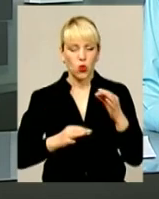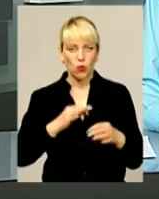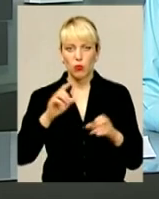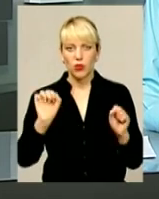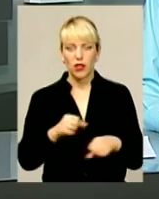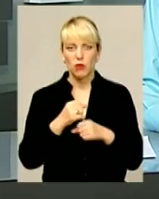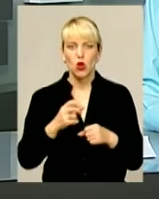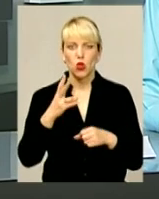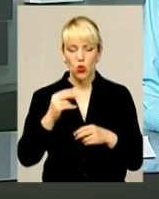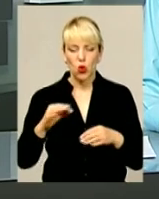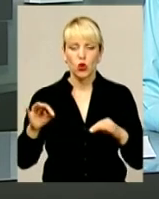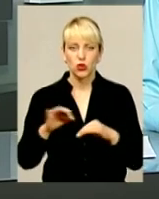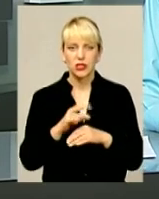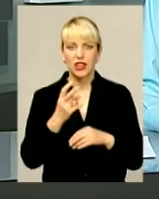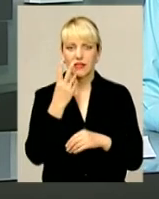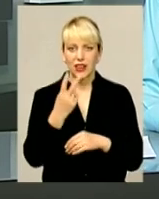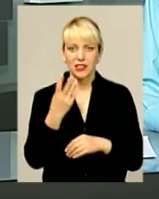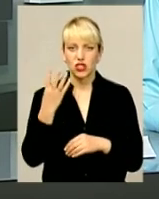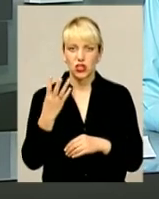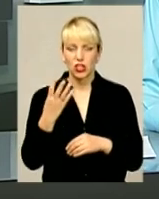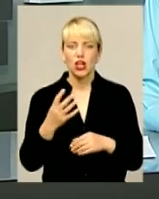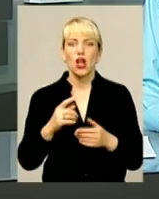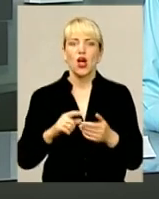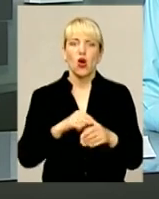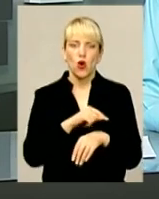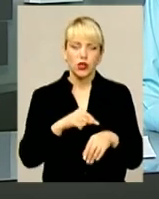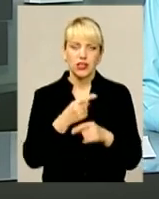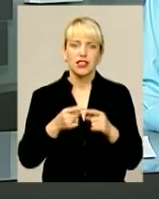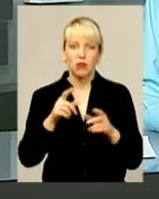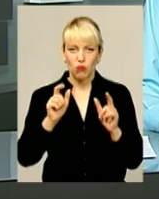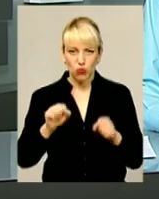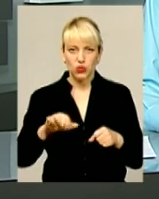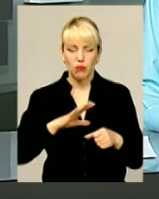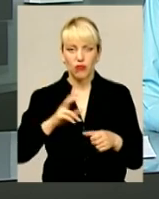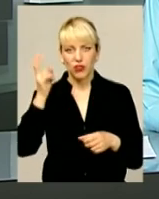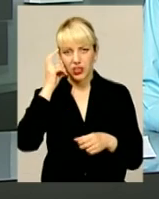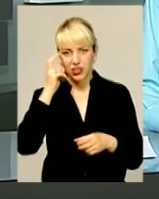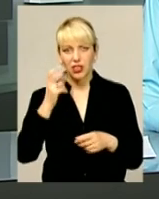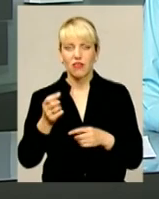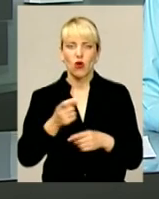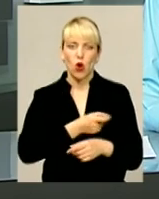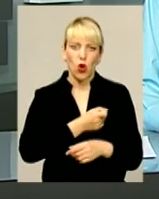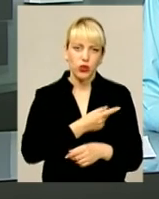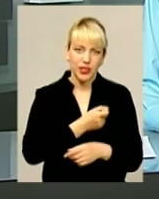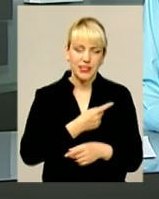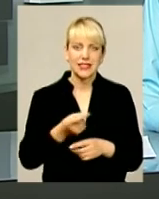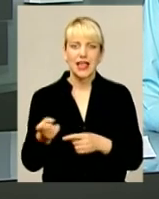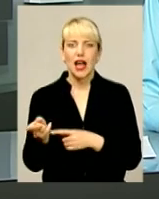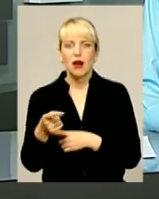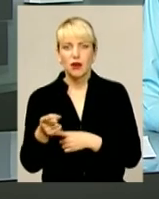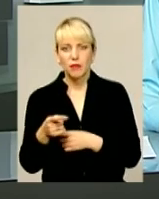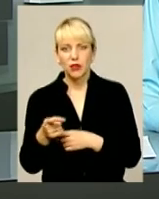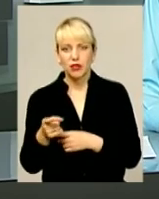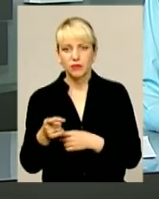Але стати подружжям за 24 години реально в столиці, Львові, в Одесі, Маріуполі та Сєвєродонецьку. В Україні запущено